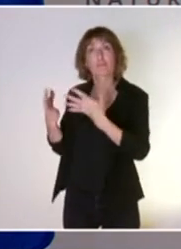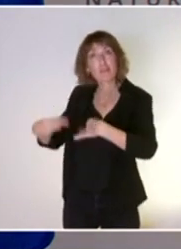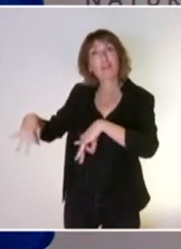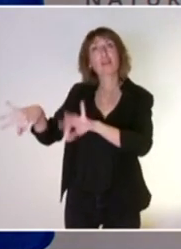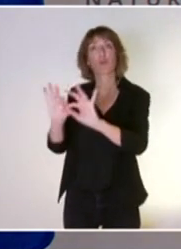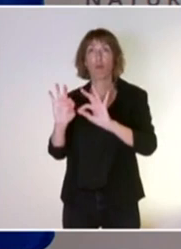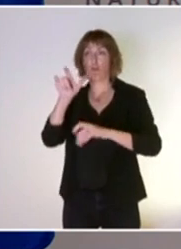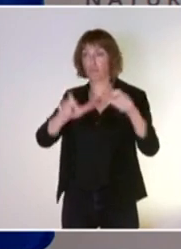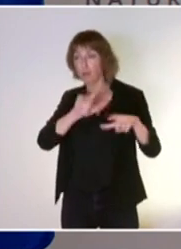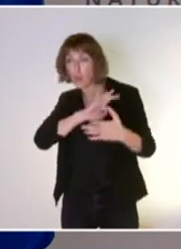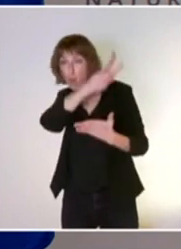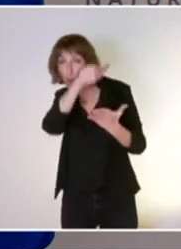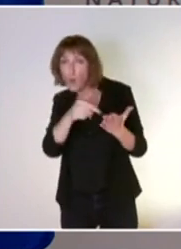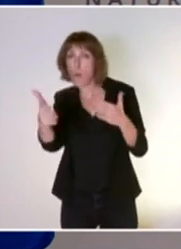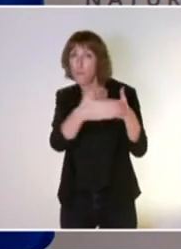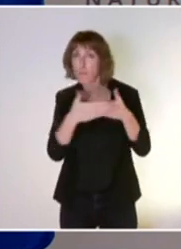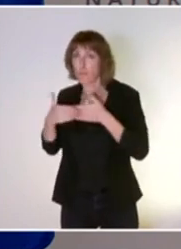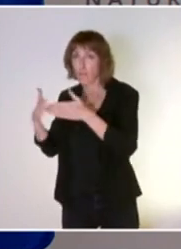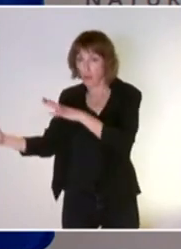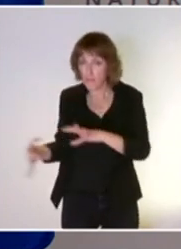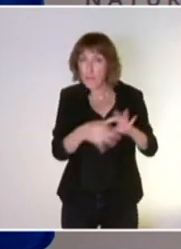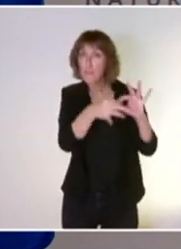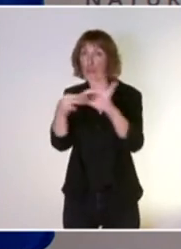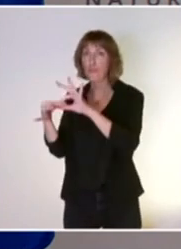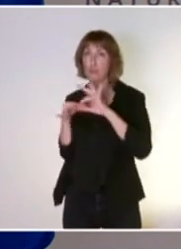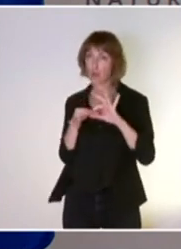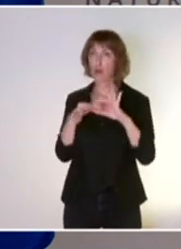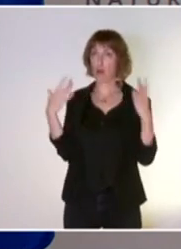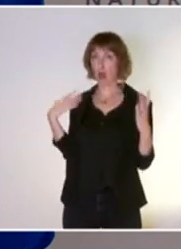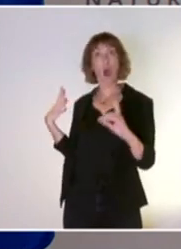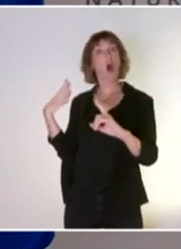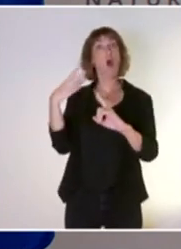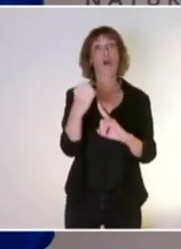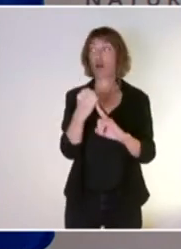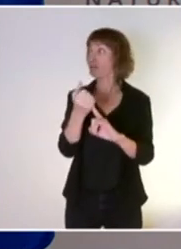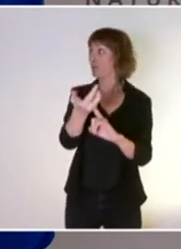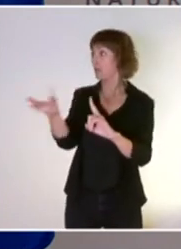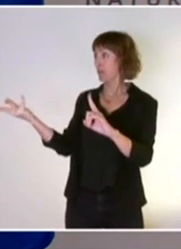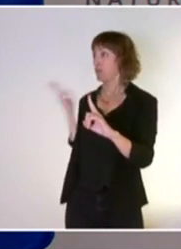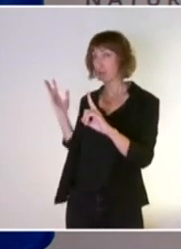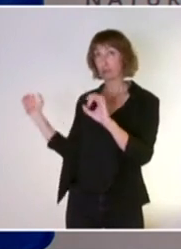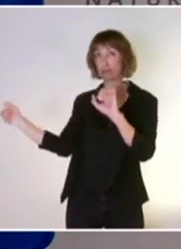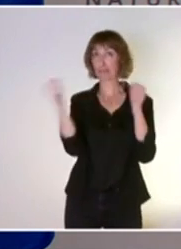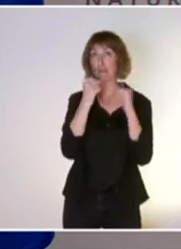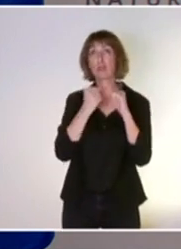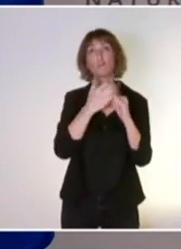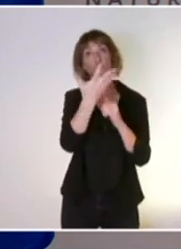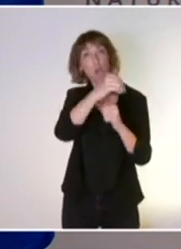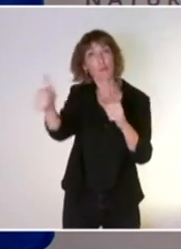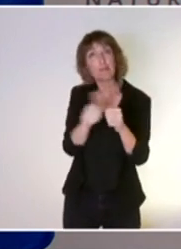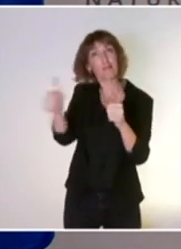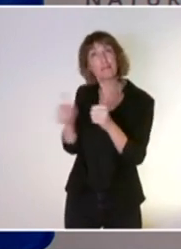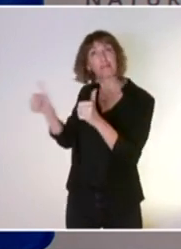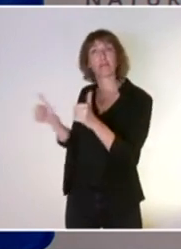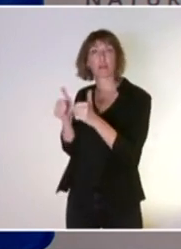on est bien au-delà de la mise en œuvre. On partage sur des enjeux et on embarque beaucoup plus largement les acteurs que dans des